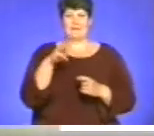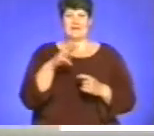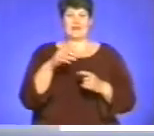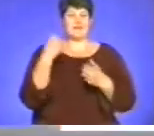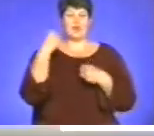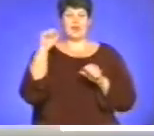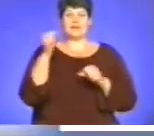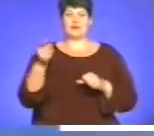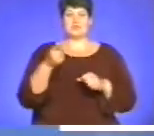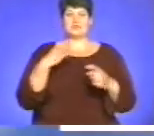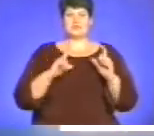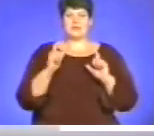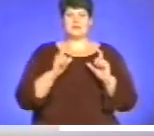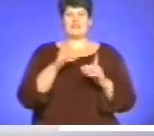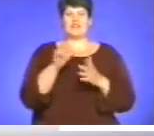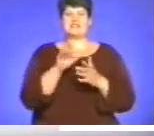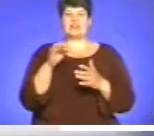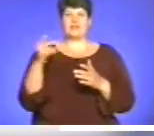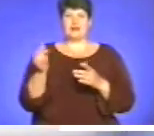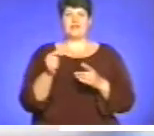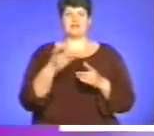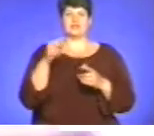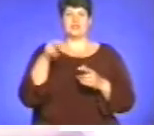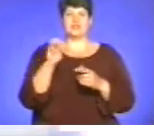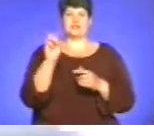студентів під час фестивалю Студфест-2013.